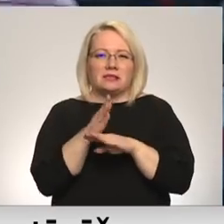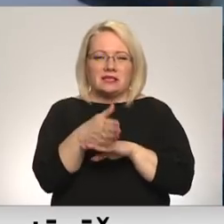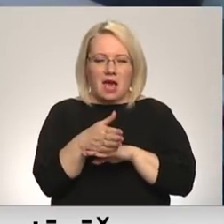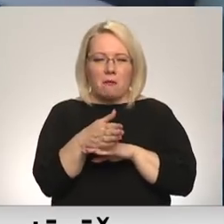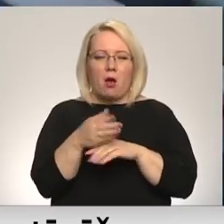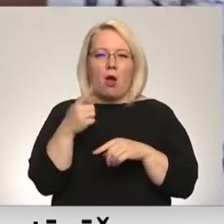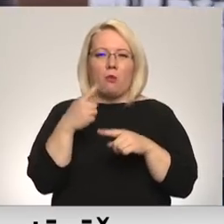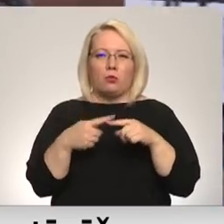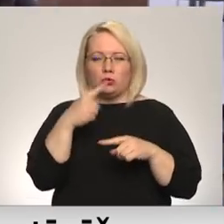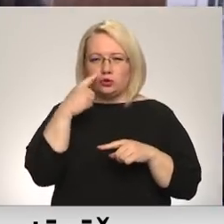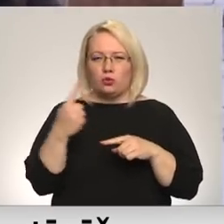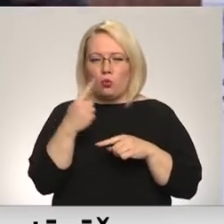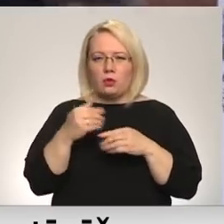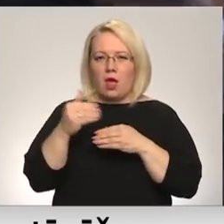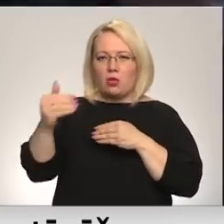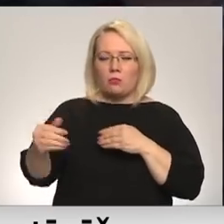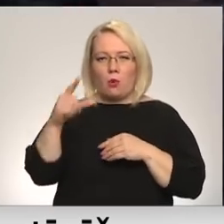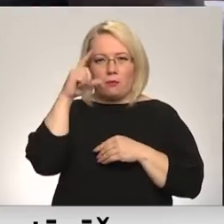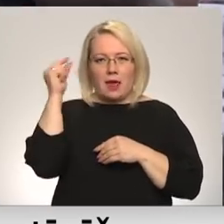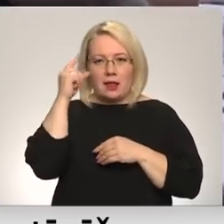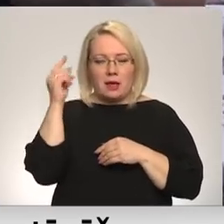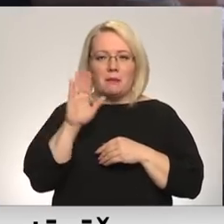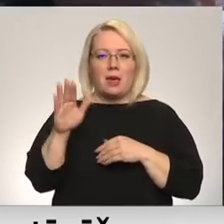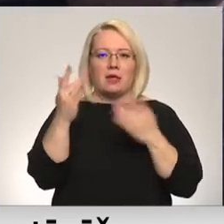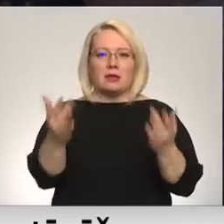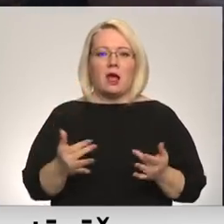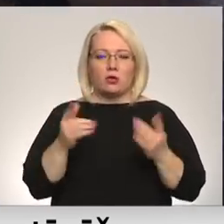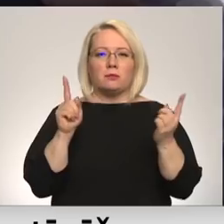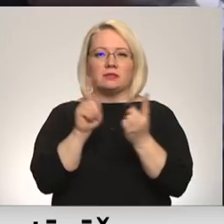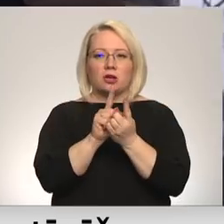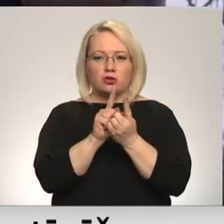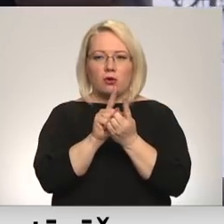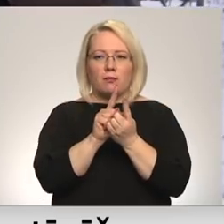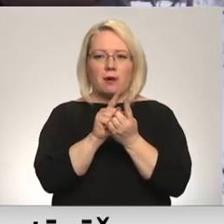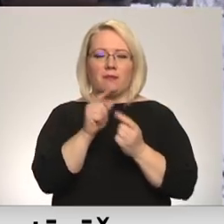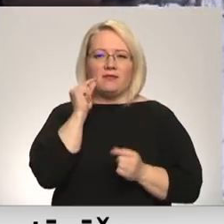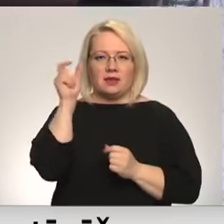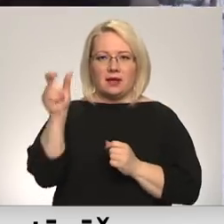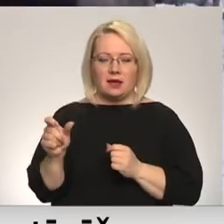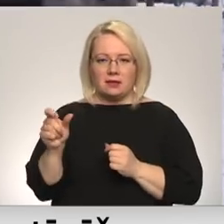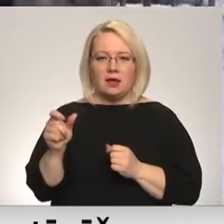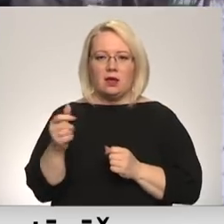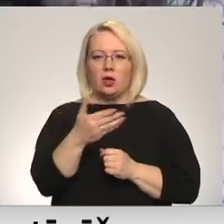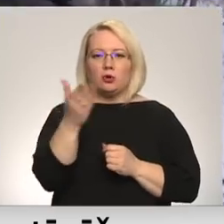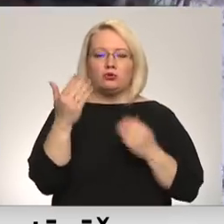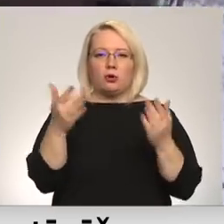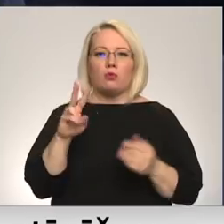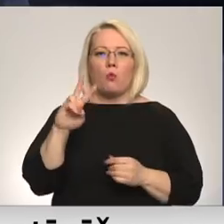pusstundas braucienai atālumā no preiļiem. Pie traktoriem sastopam Ati Lozdu. Kurš ir jūsu traktors?